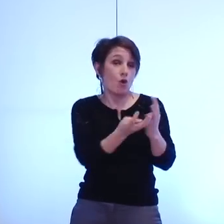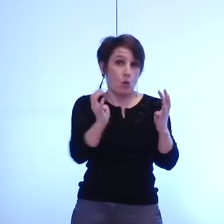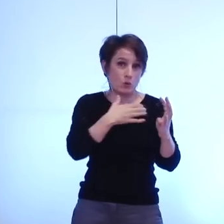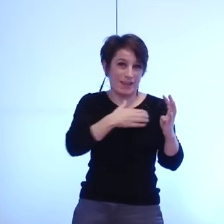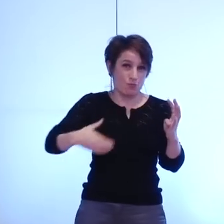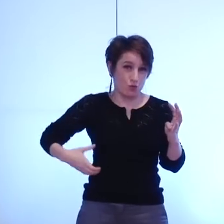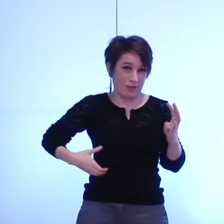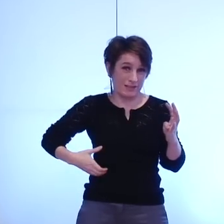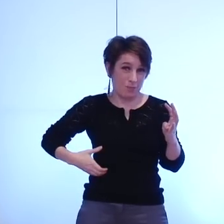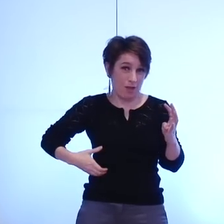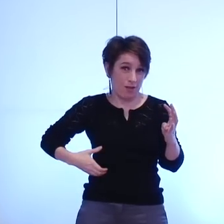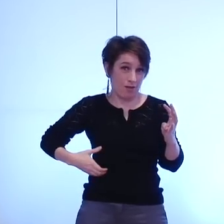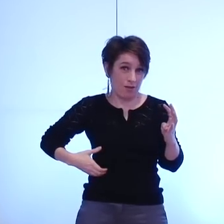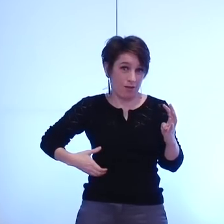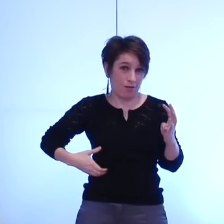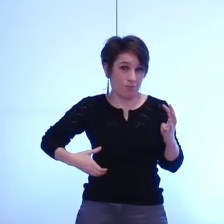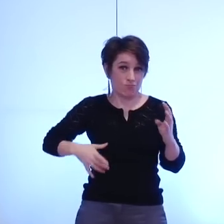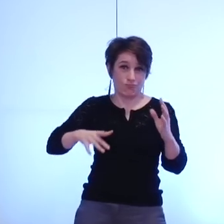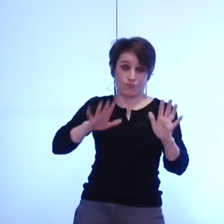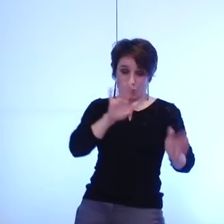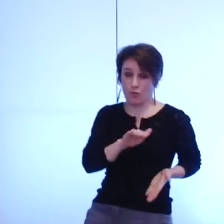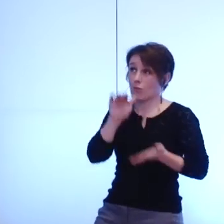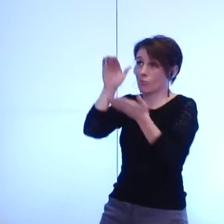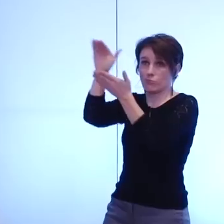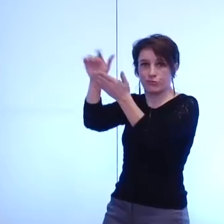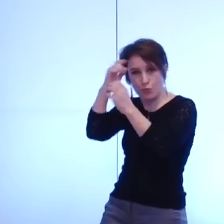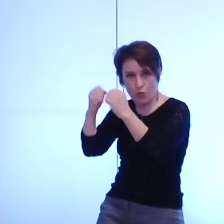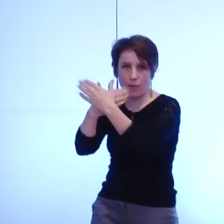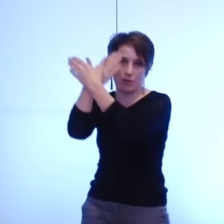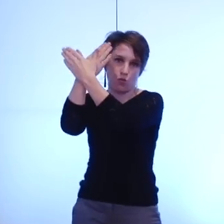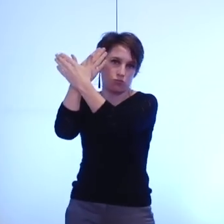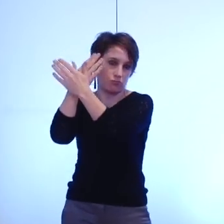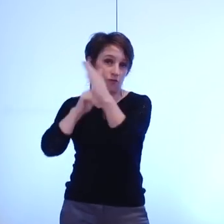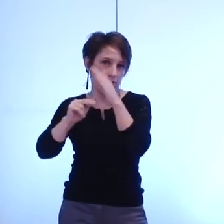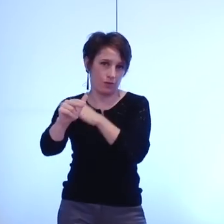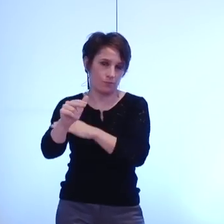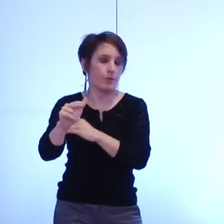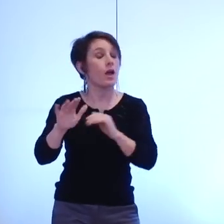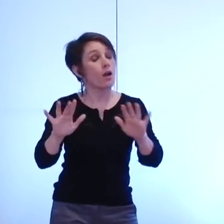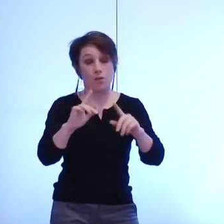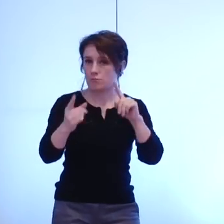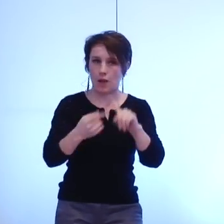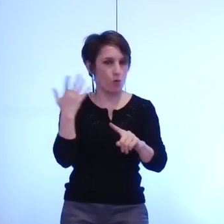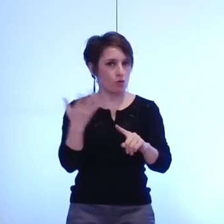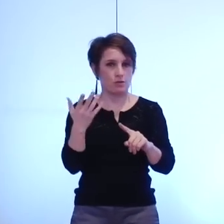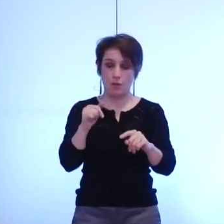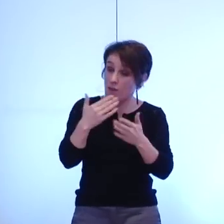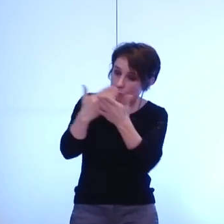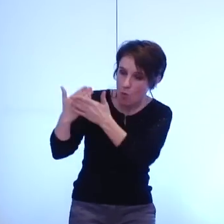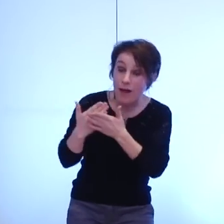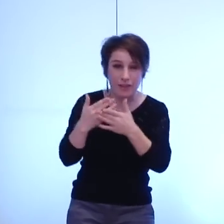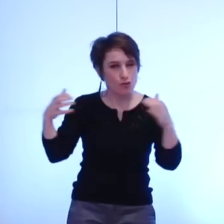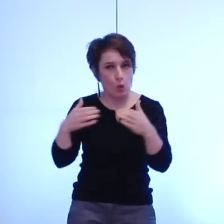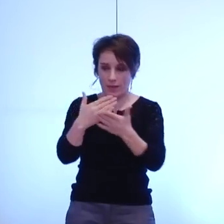quelques états d'esprit liés à cette construction d'abord une volonté de partage collective la plus large